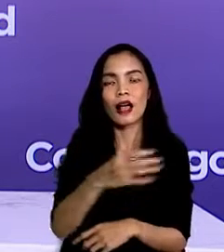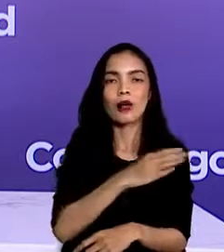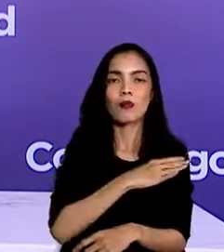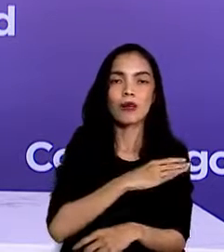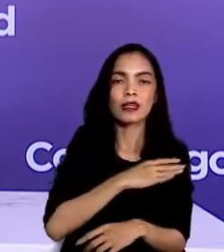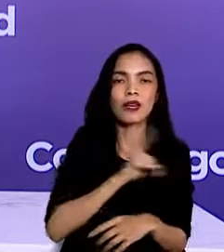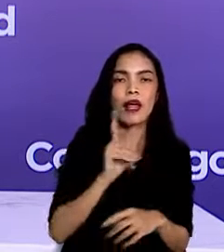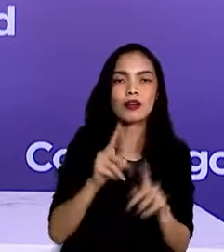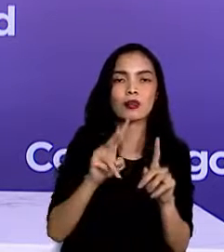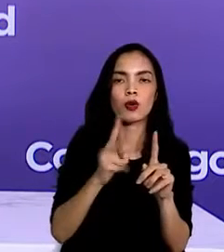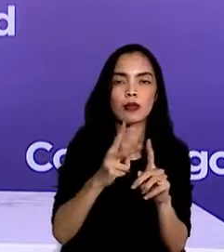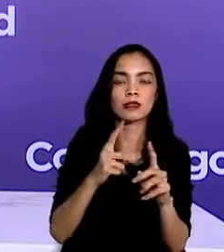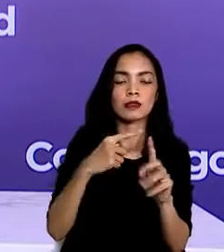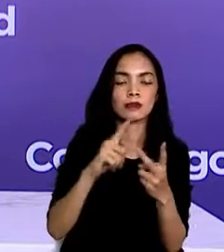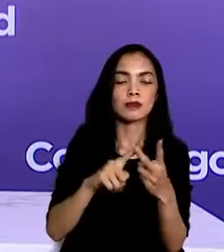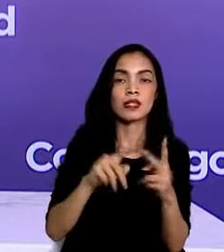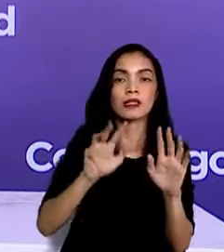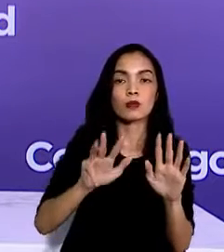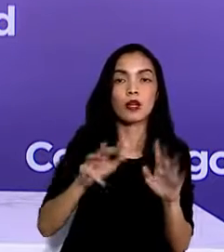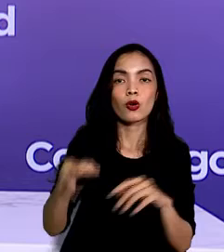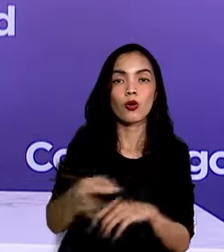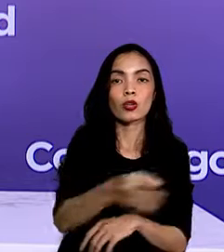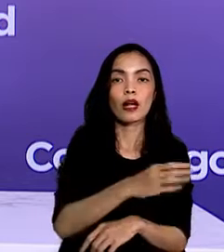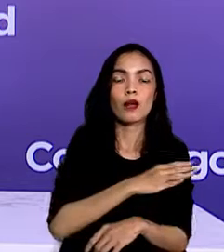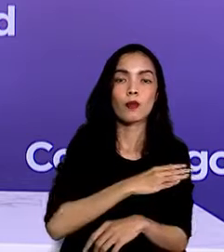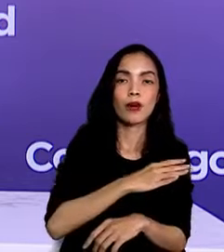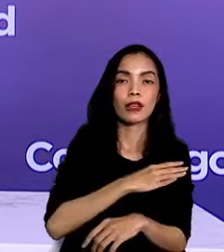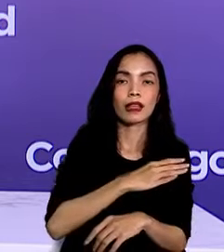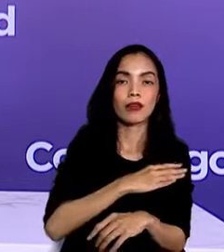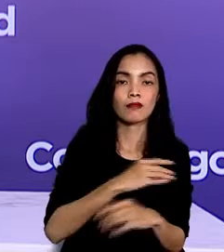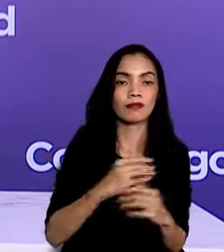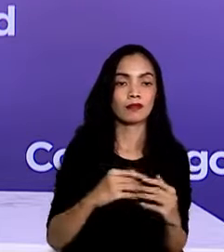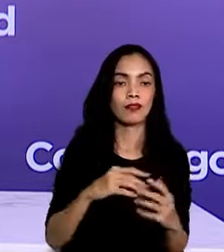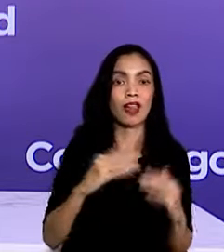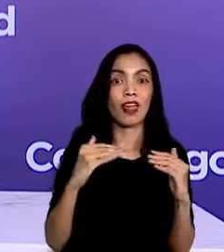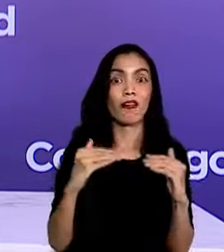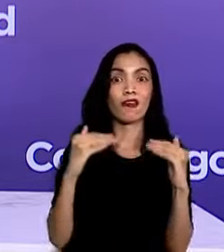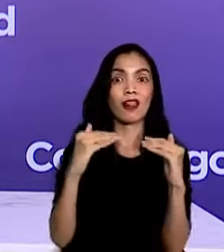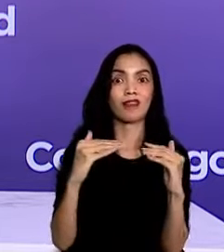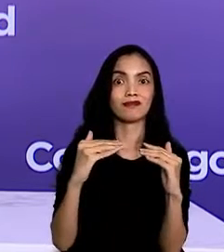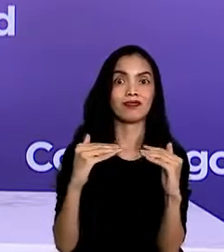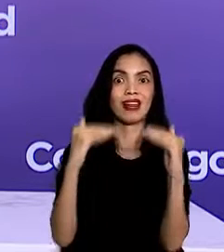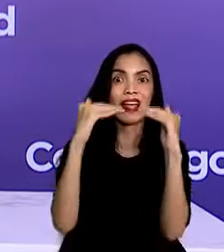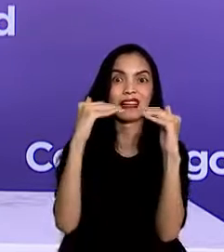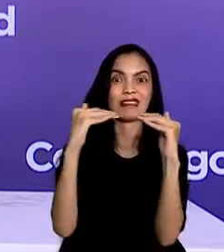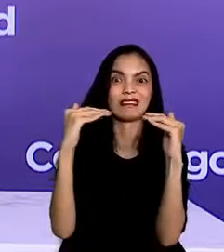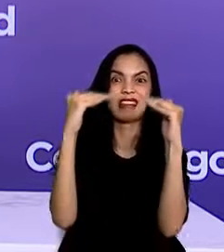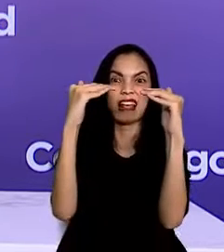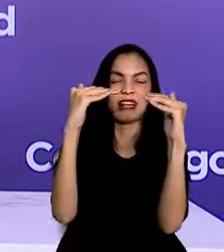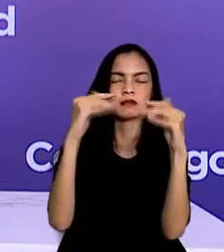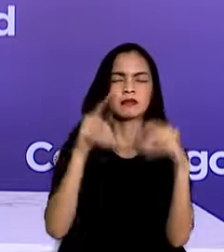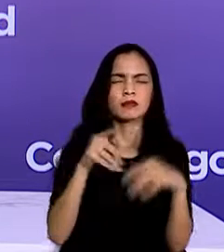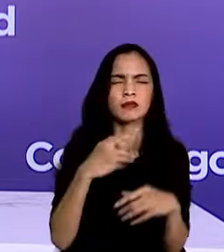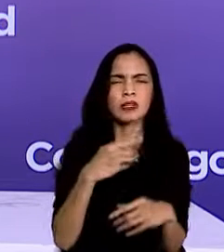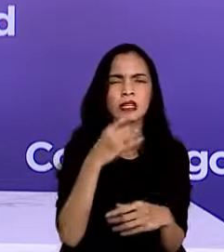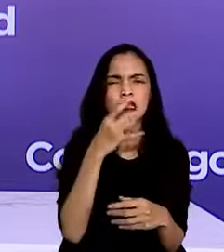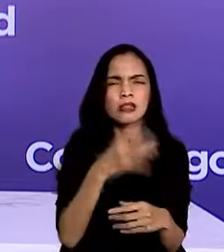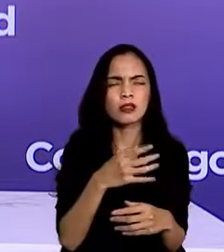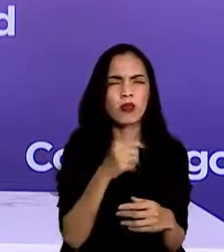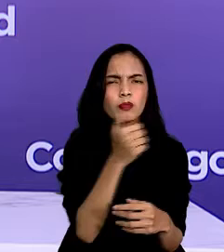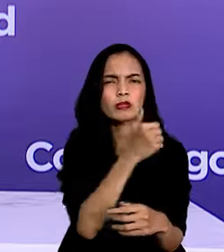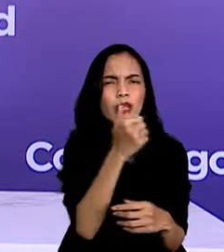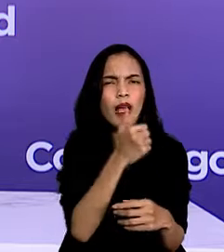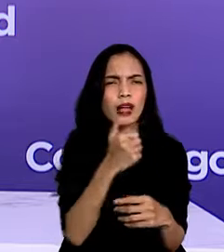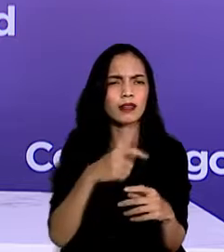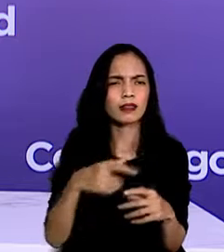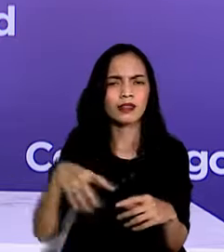9 kabupaten kota yang turun dari level 4 ke level 3 di wilayah Pulau Jawa dan Bali Izin apakah bisa dijelaskan indikator apa saja